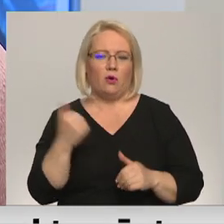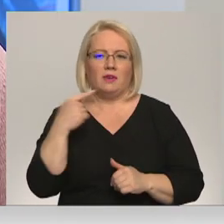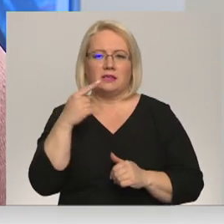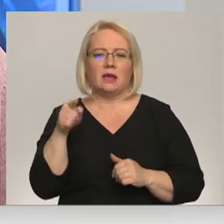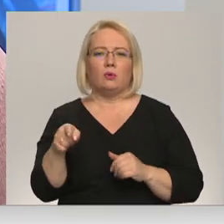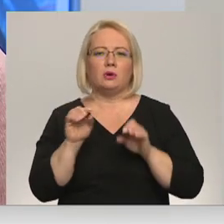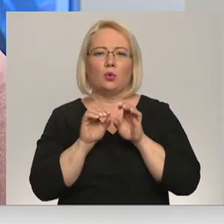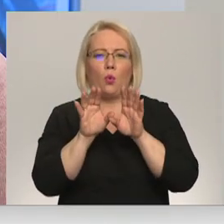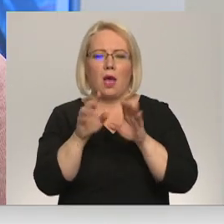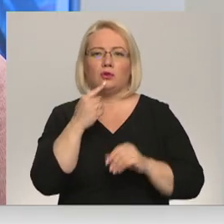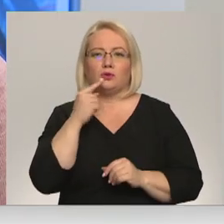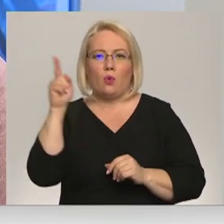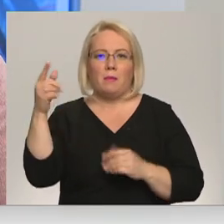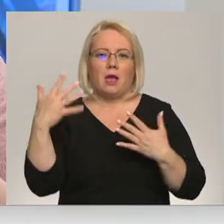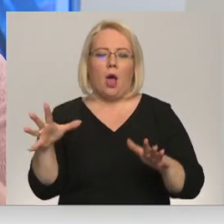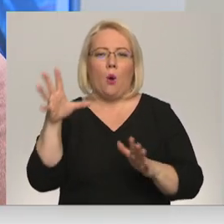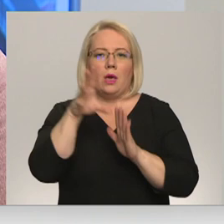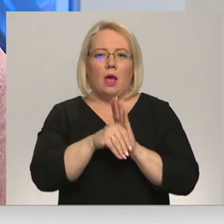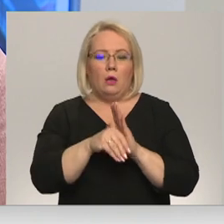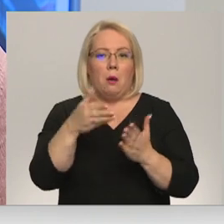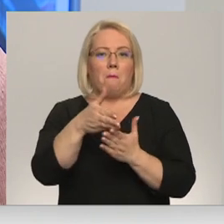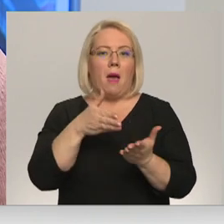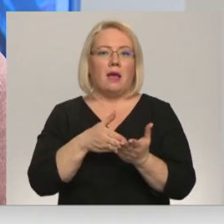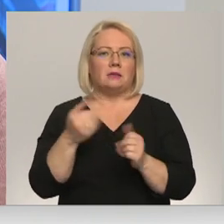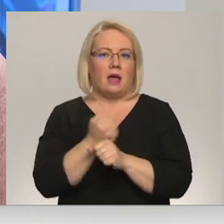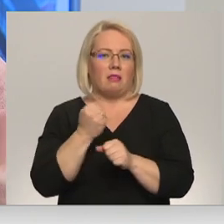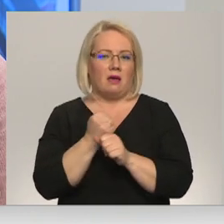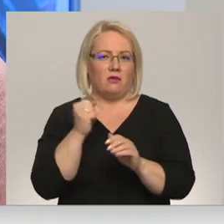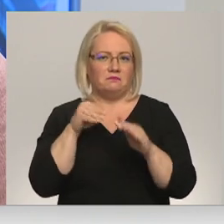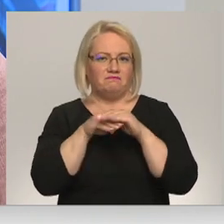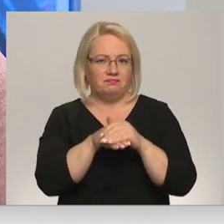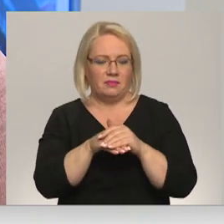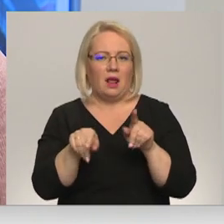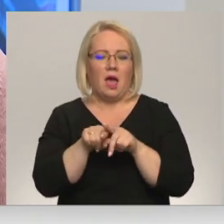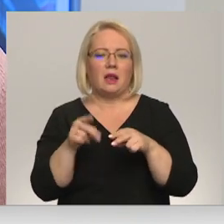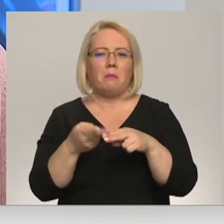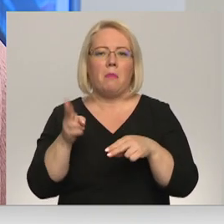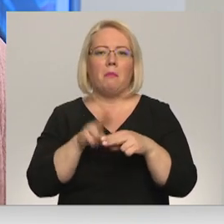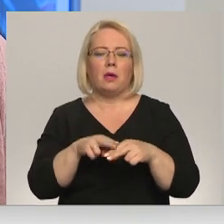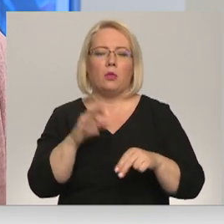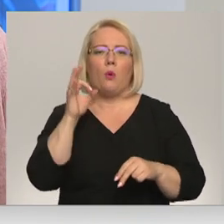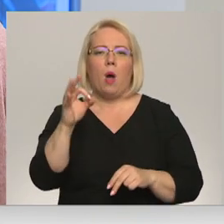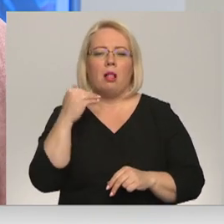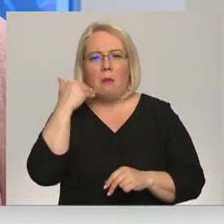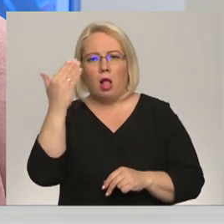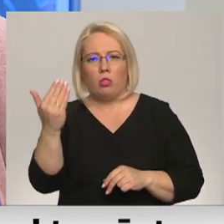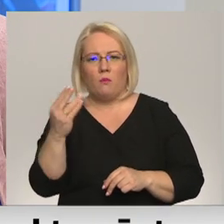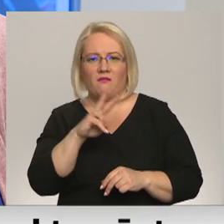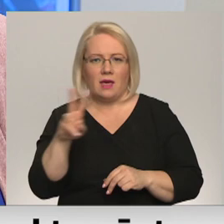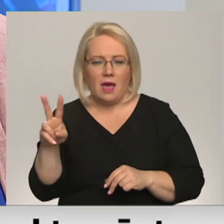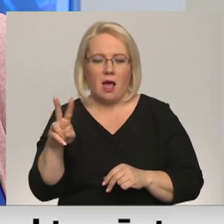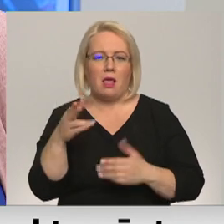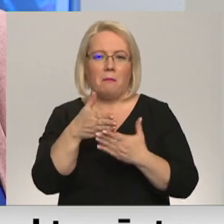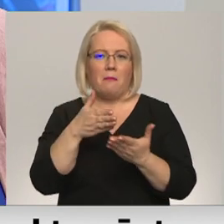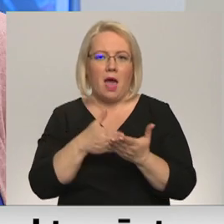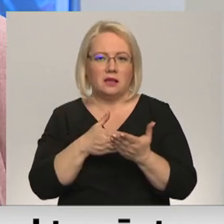jau Somijā iekļauja maizes gatavošanā. Tad arī kā papildus obaltumu āvots maizē, kur normāli tas